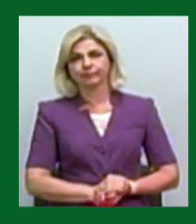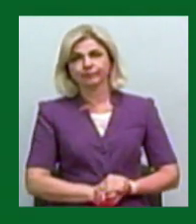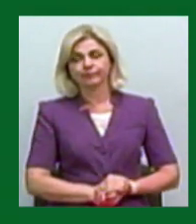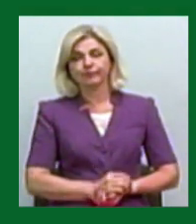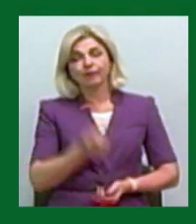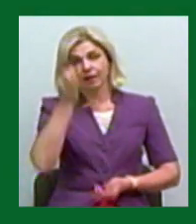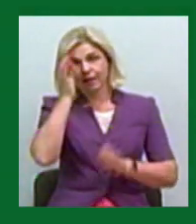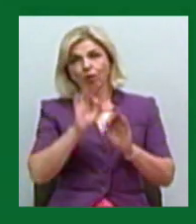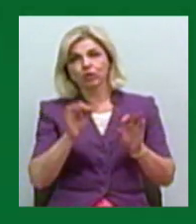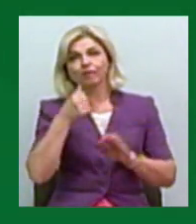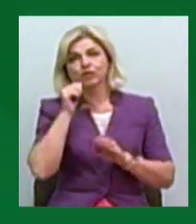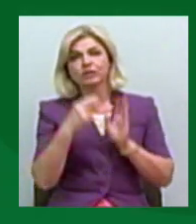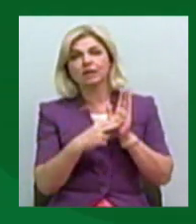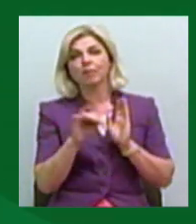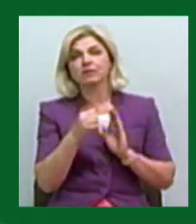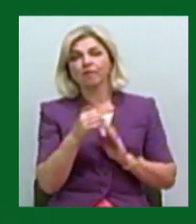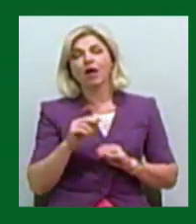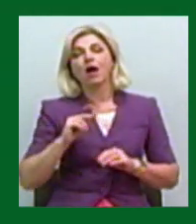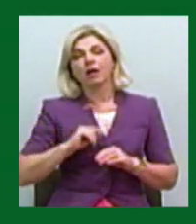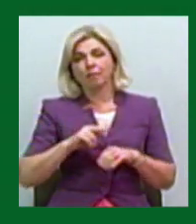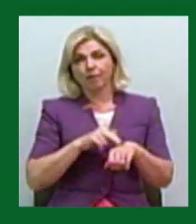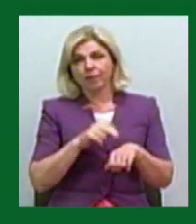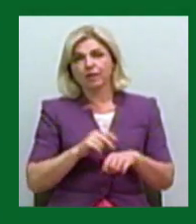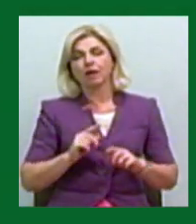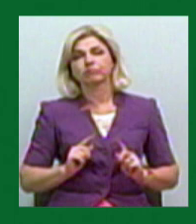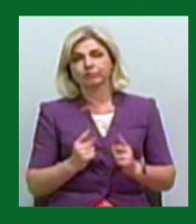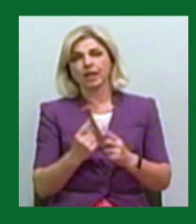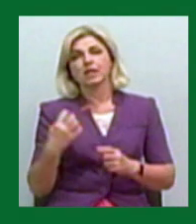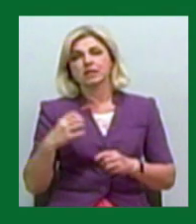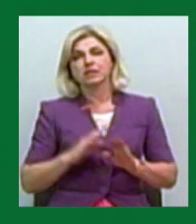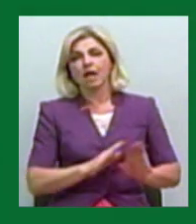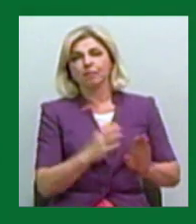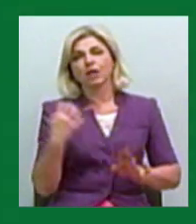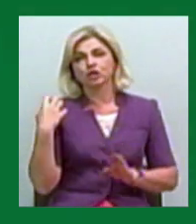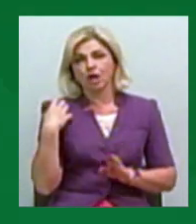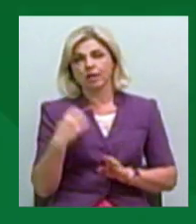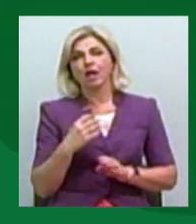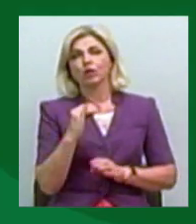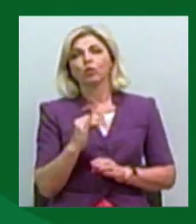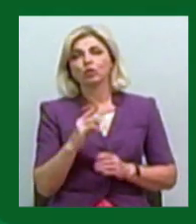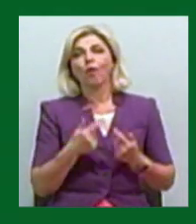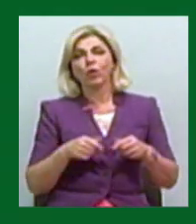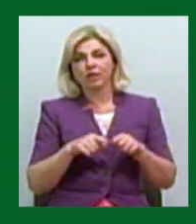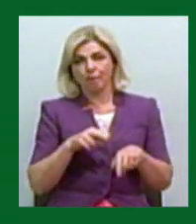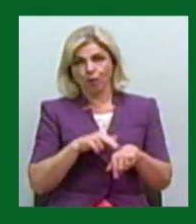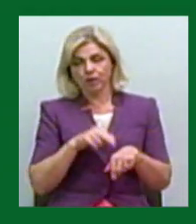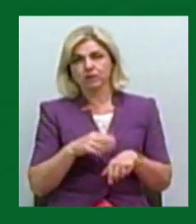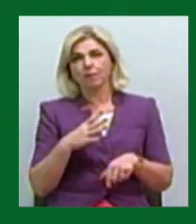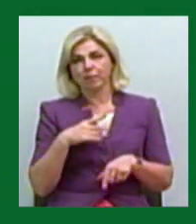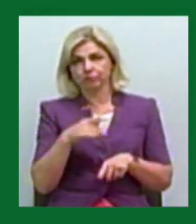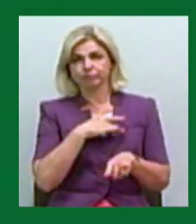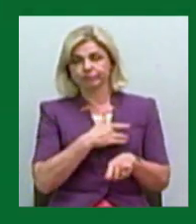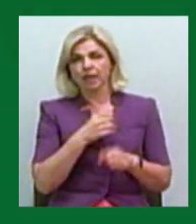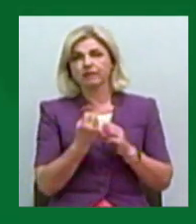Нагадаємо, вчора, 7 серпня, правоохоронці затримали заступника начальника інгульського відділу поліції. Його підозрюють у вимаганні 12 тисяч